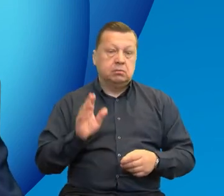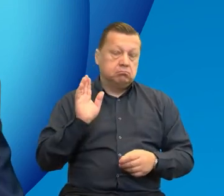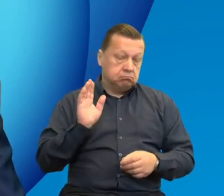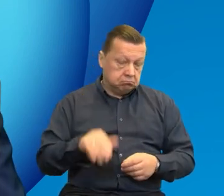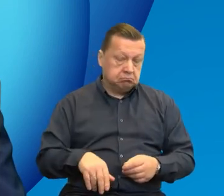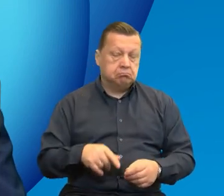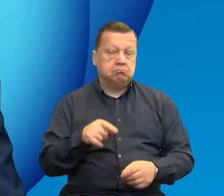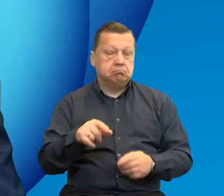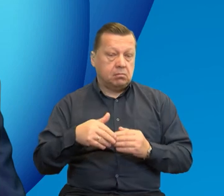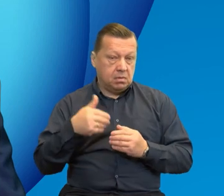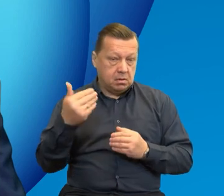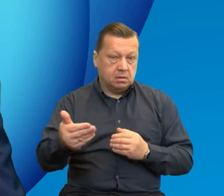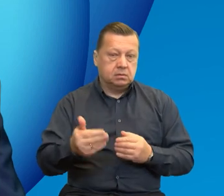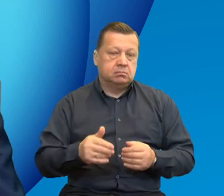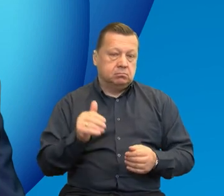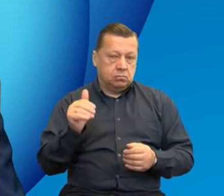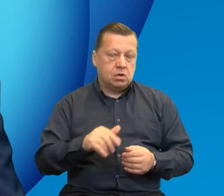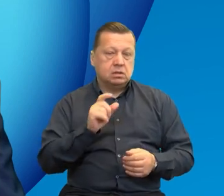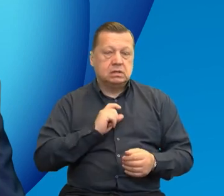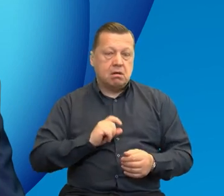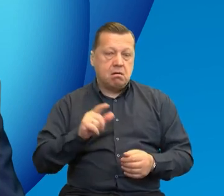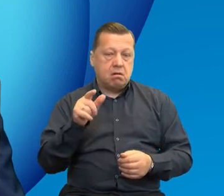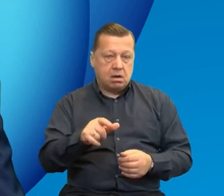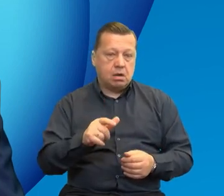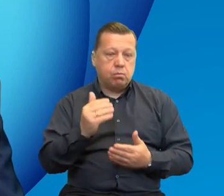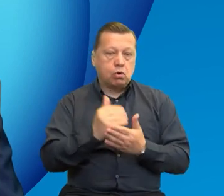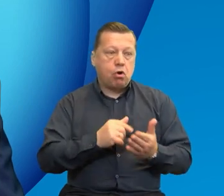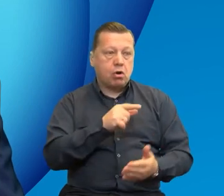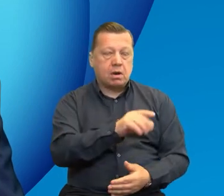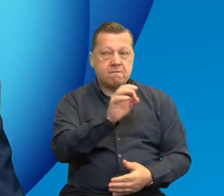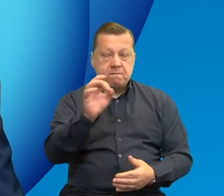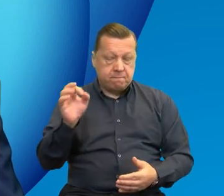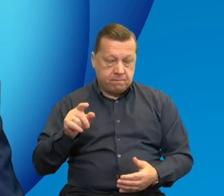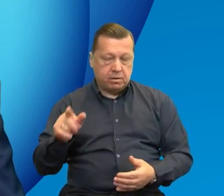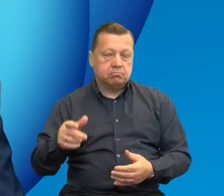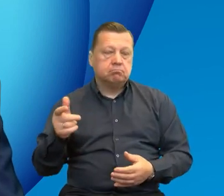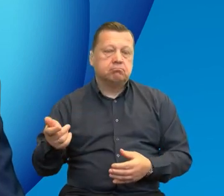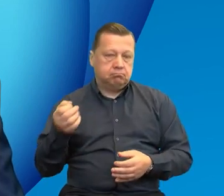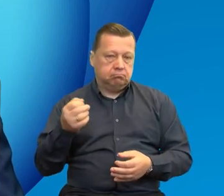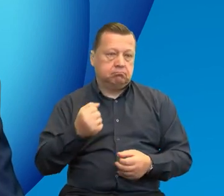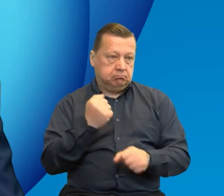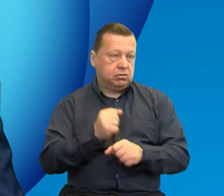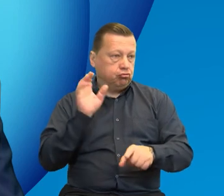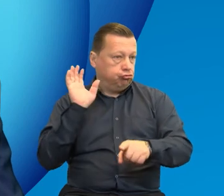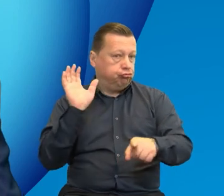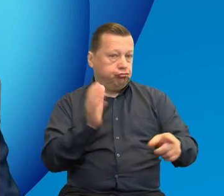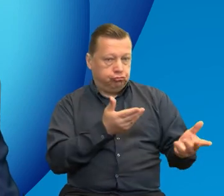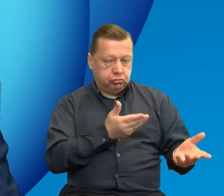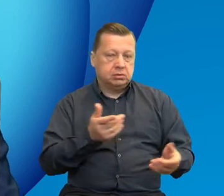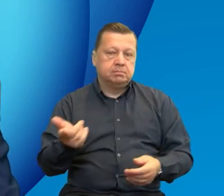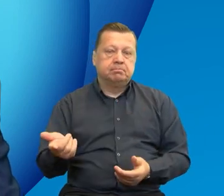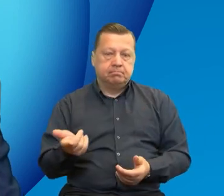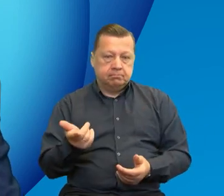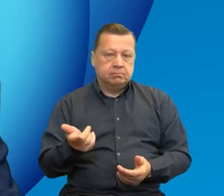dyspozycji. Wszystkie sekretariaty programów pracują na pełnych obrotach, żeby Państwu